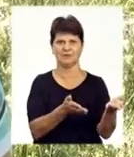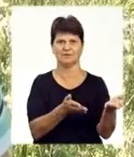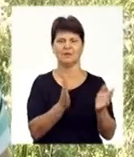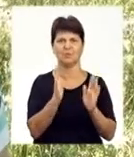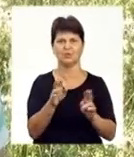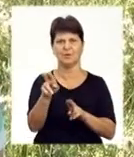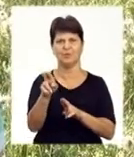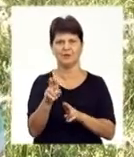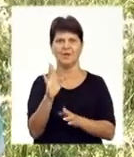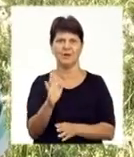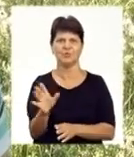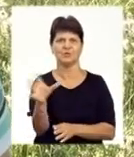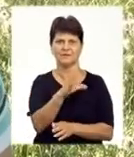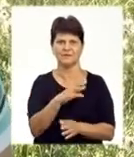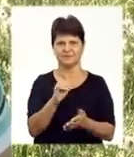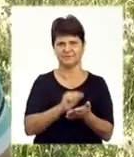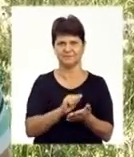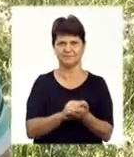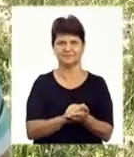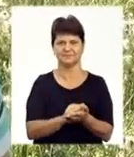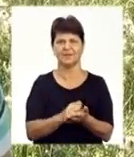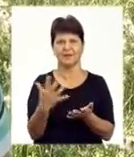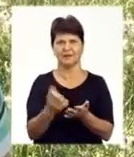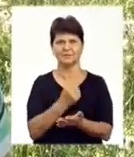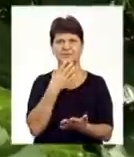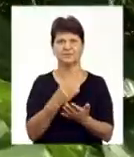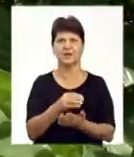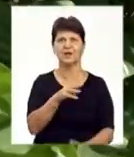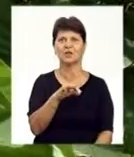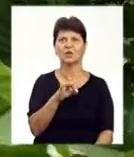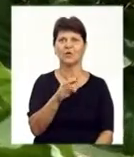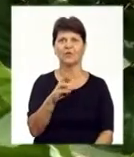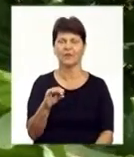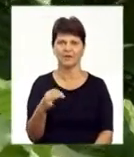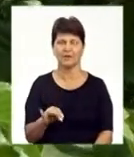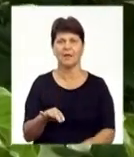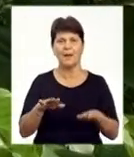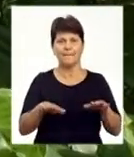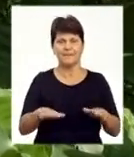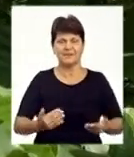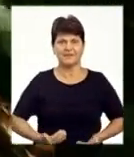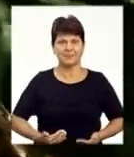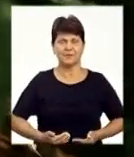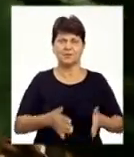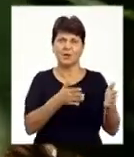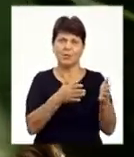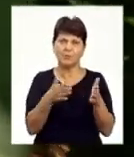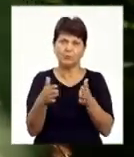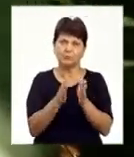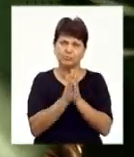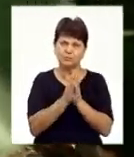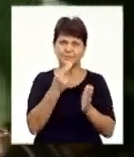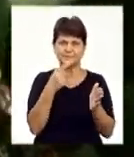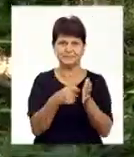будемо проводити полювання, будете брати вістрілки і добувати свої трофеї. Місцевих мешканців просять підготовувати птахів з зимку. Лена